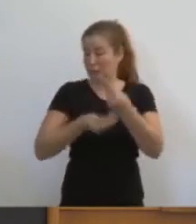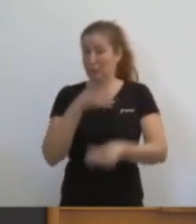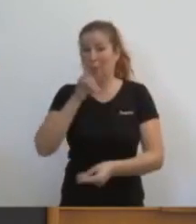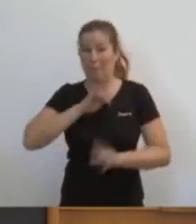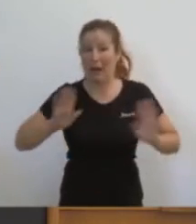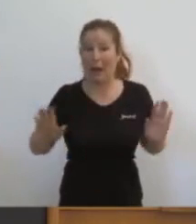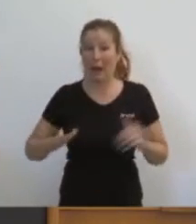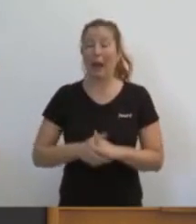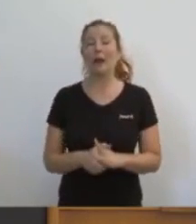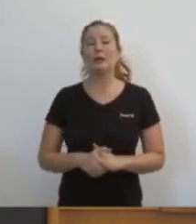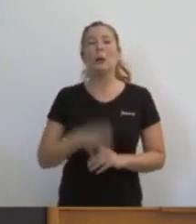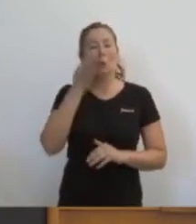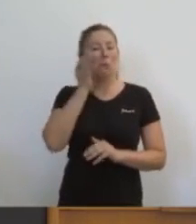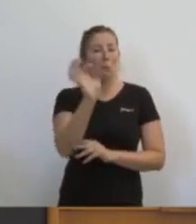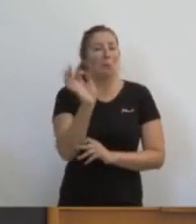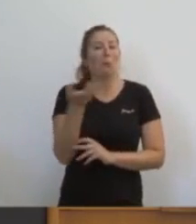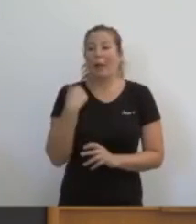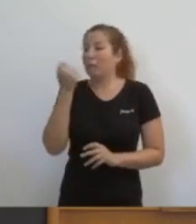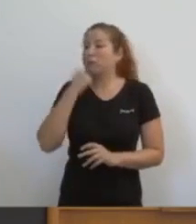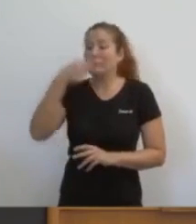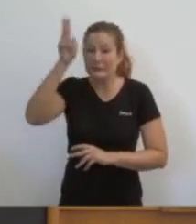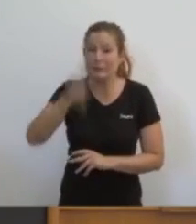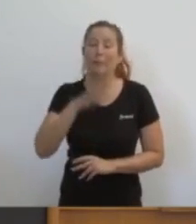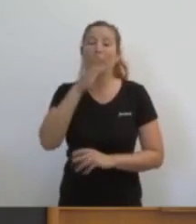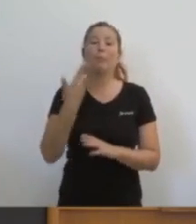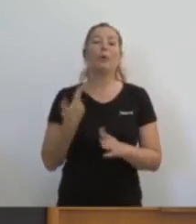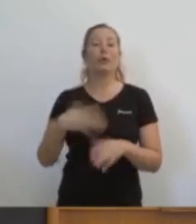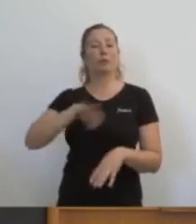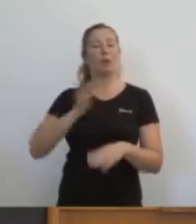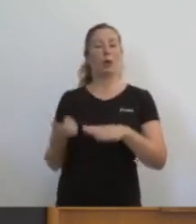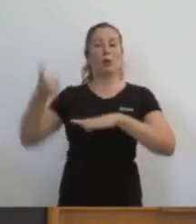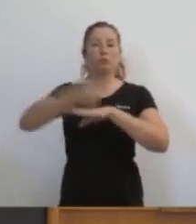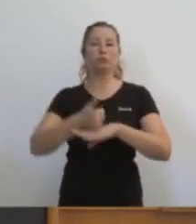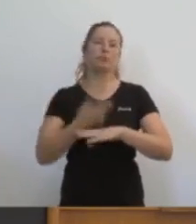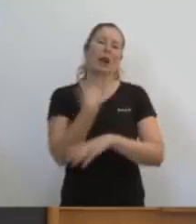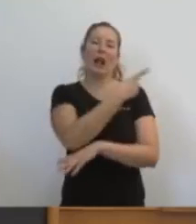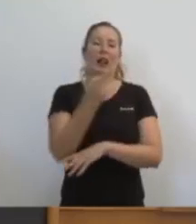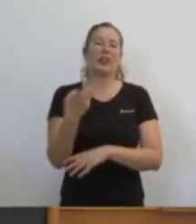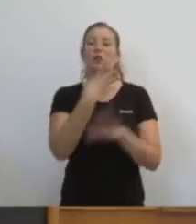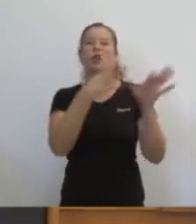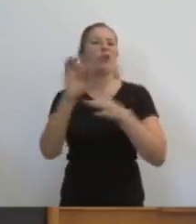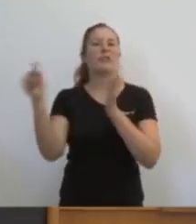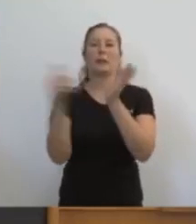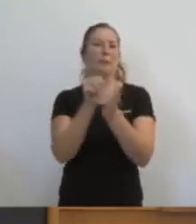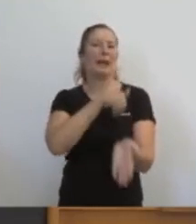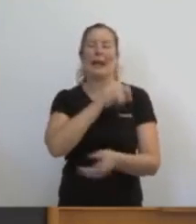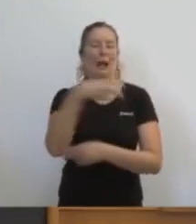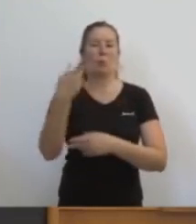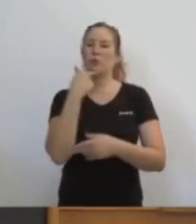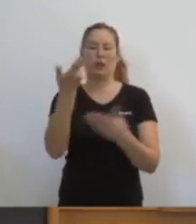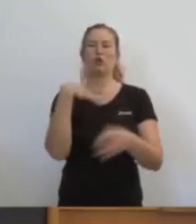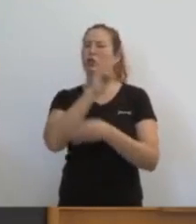Però bé, vostè també és molt bregat perquè el primer que va fer d'entradiciar la Diputació és assignar-se un sou de 90.000 euros i dir a la premsa que se l'havia congelat,